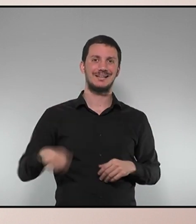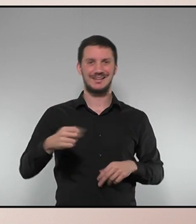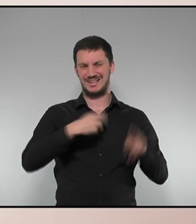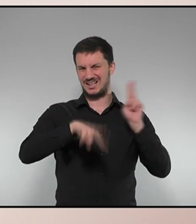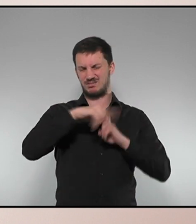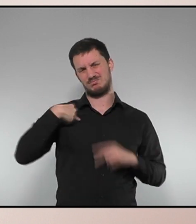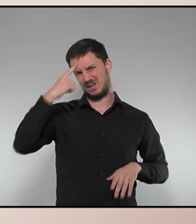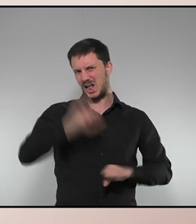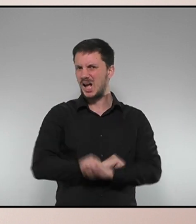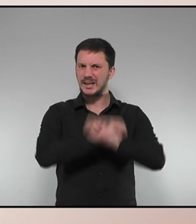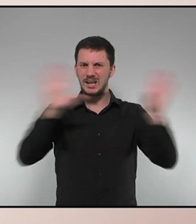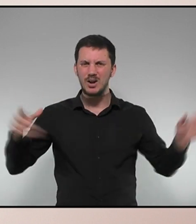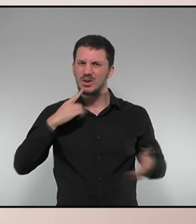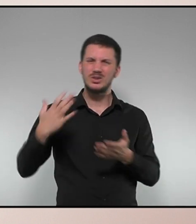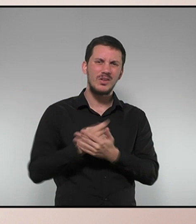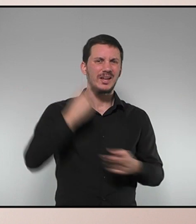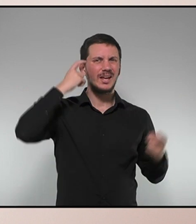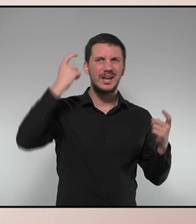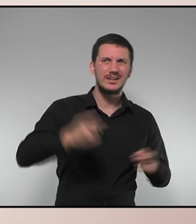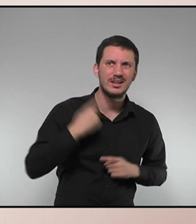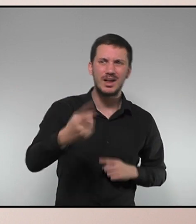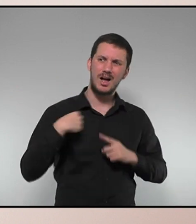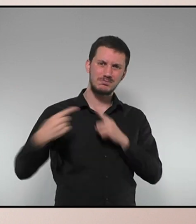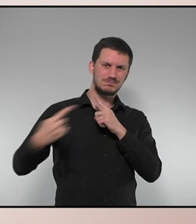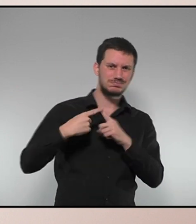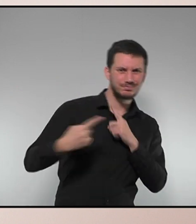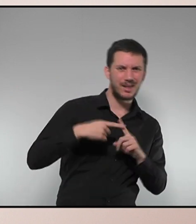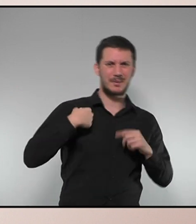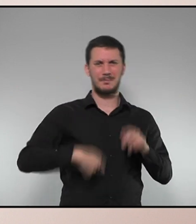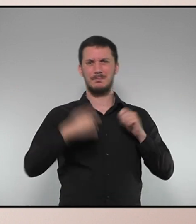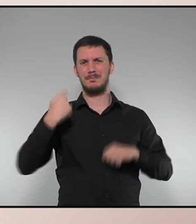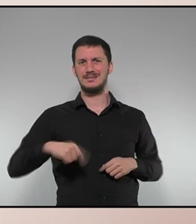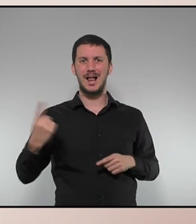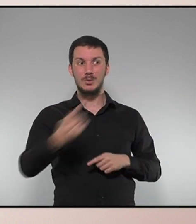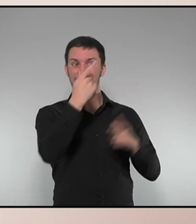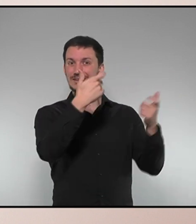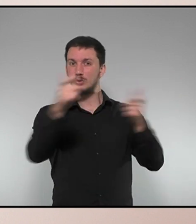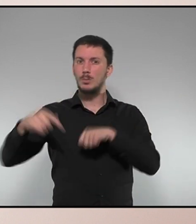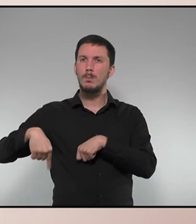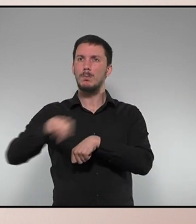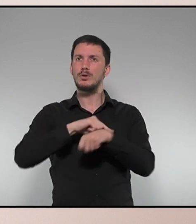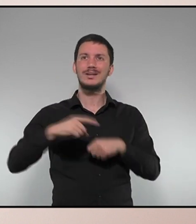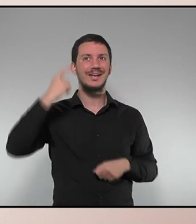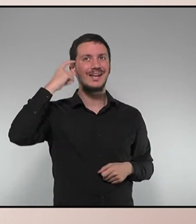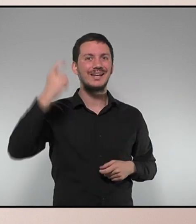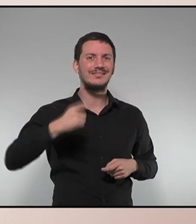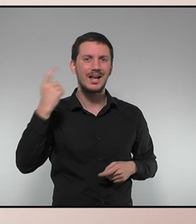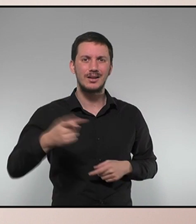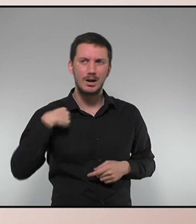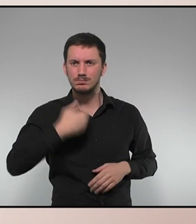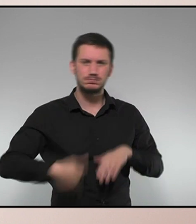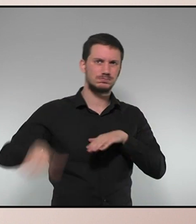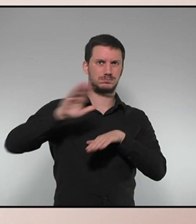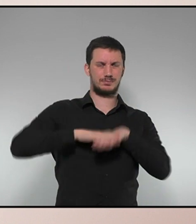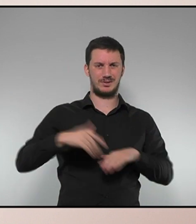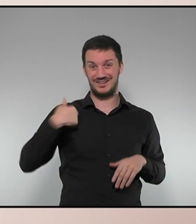clara davant de tots els intents de tutela de presidència de la Generalitat que des d'alguns sectors polítics s'ha intentat imposar contínuament.